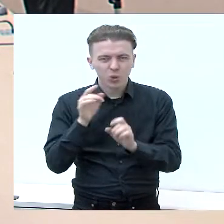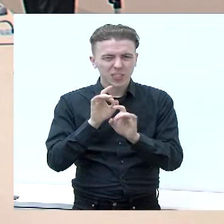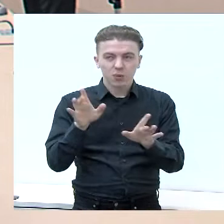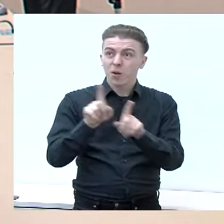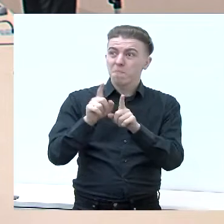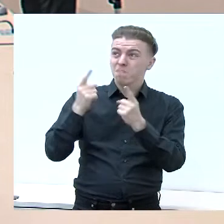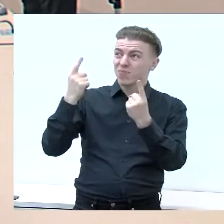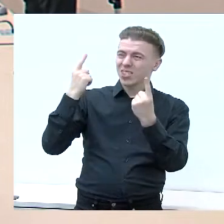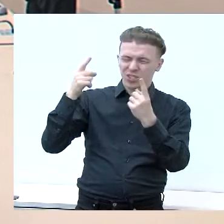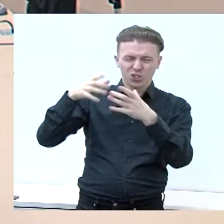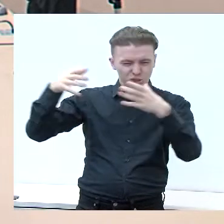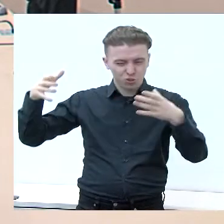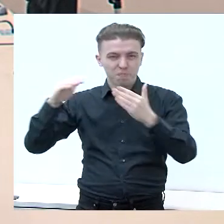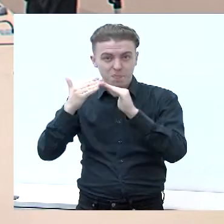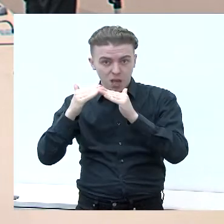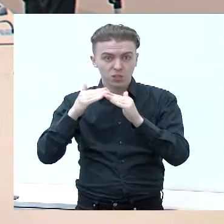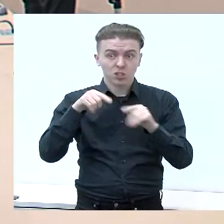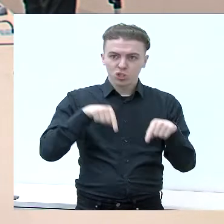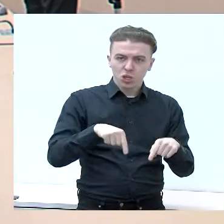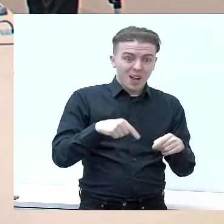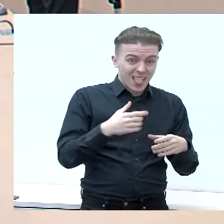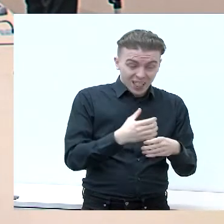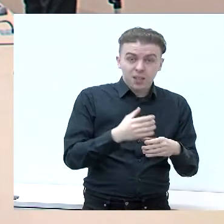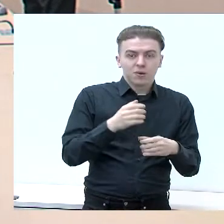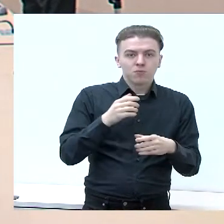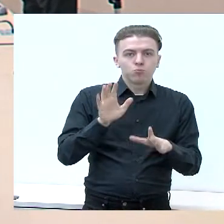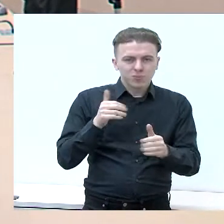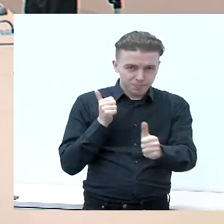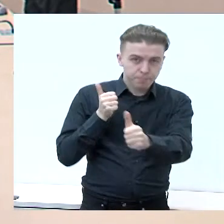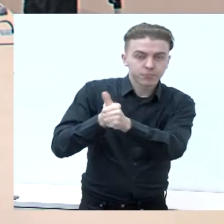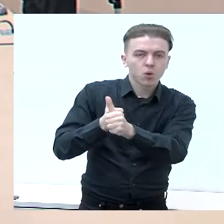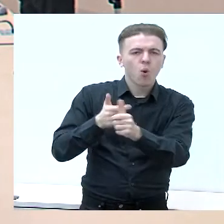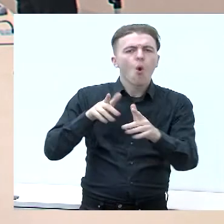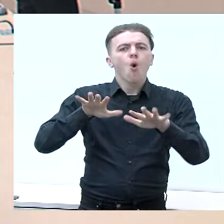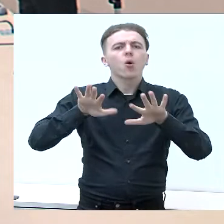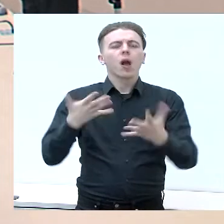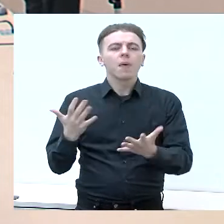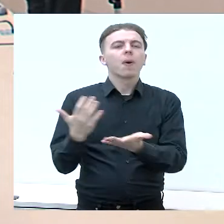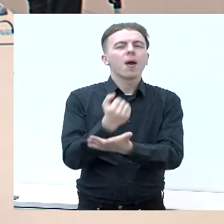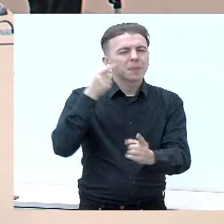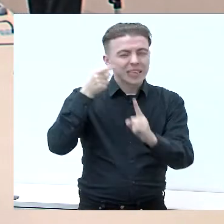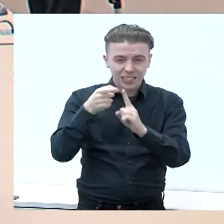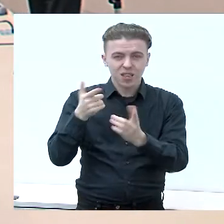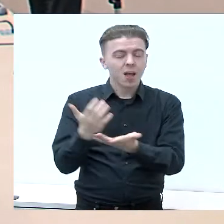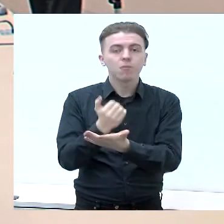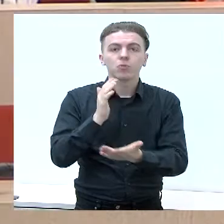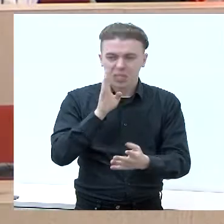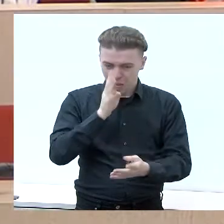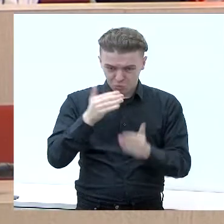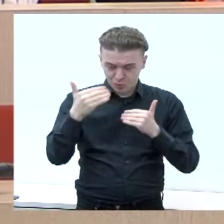miestų ir konkrečiai kalbant apie Kalvariją, kokiais, nusakykim, du būdus pasakyti, kaip jūs tai pasieksite per keturius metus?